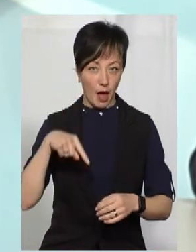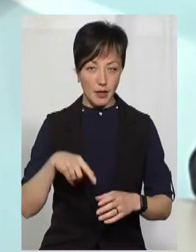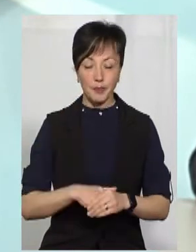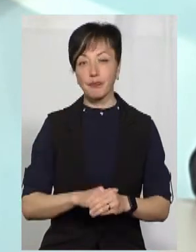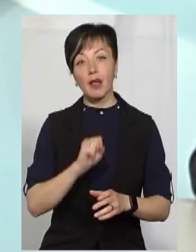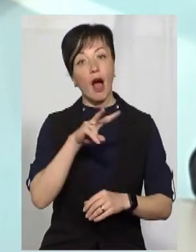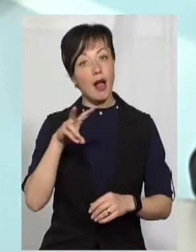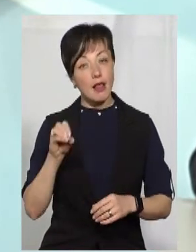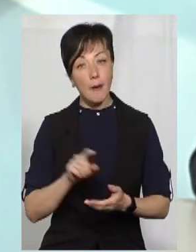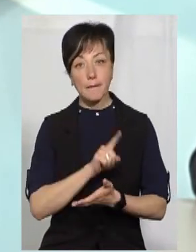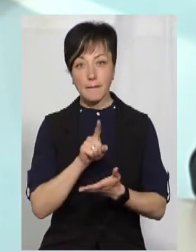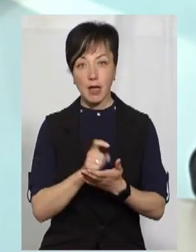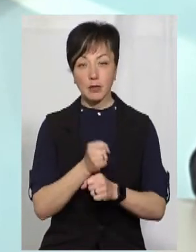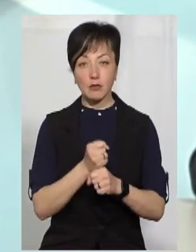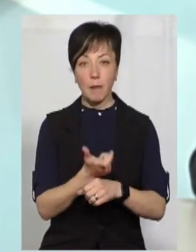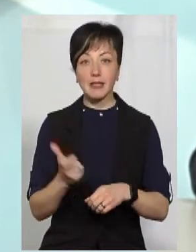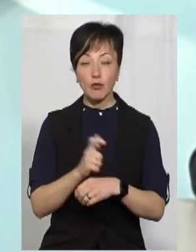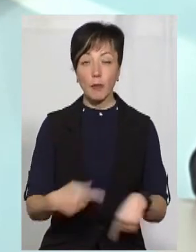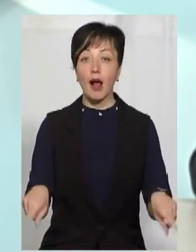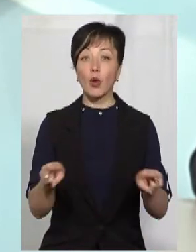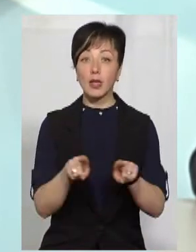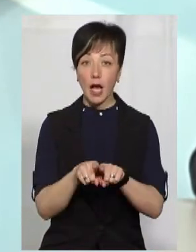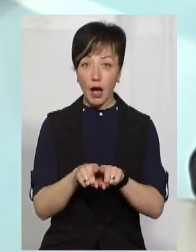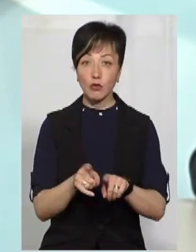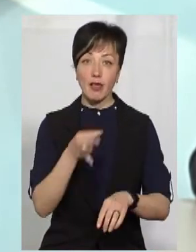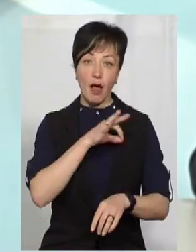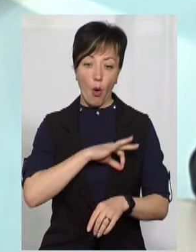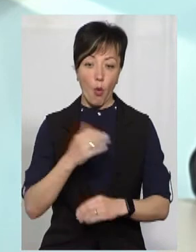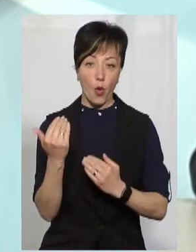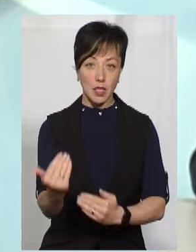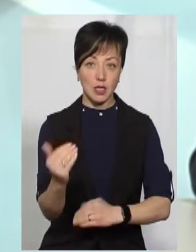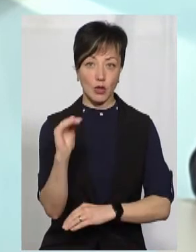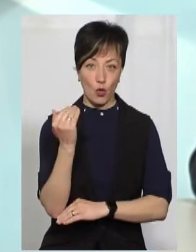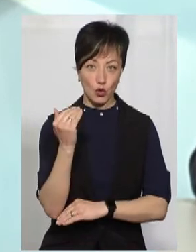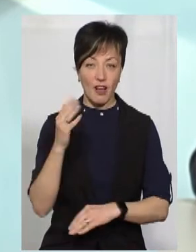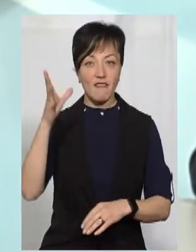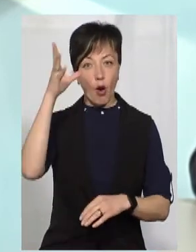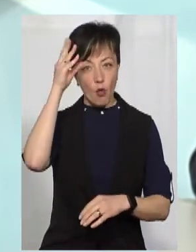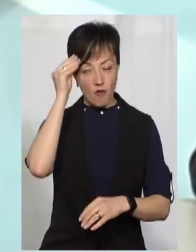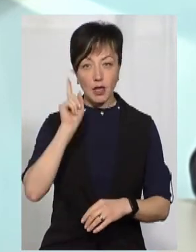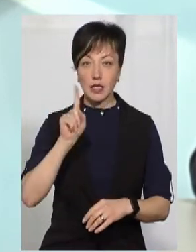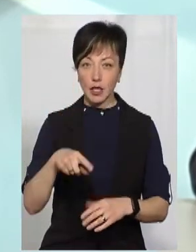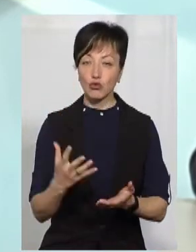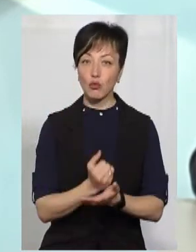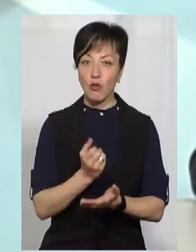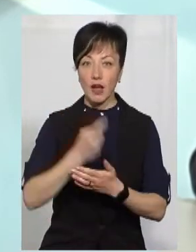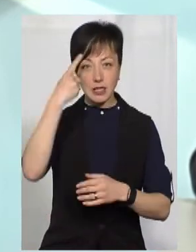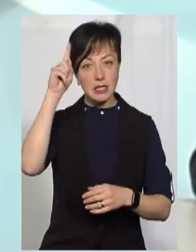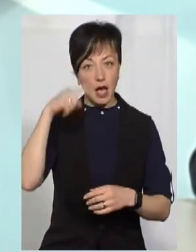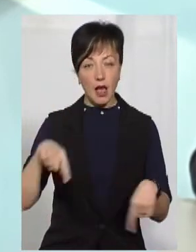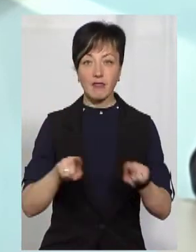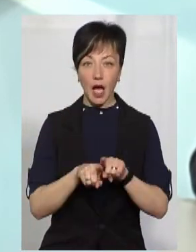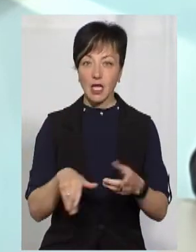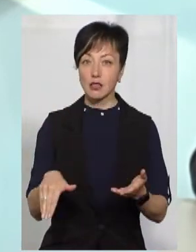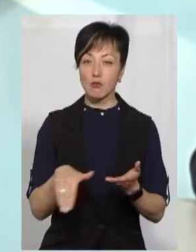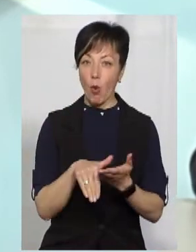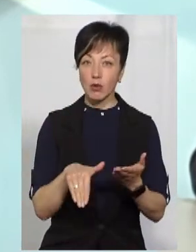Але маємо спрацювати максимально так, щоб на користь учня все-таки врахувати те, що здобувати знання в